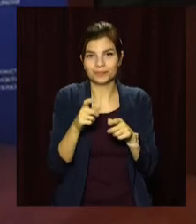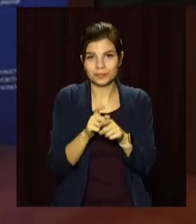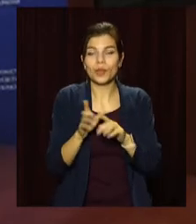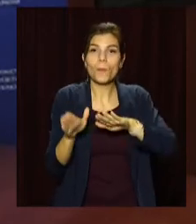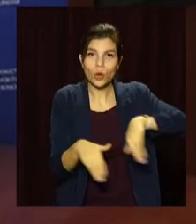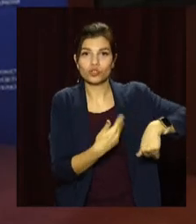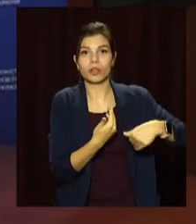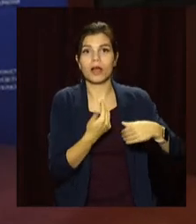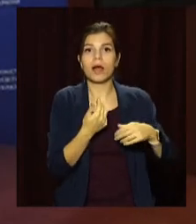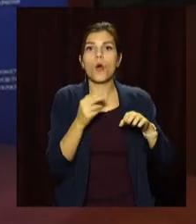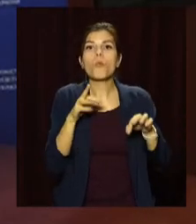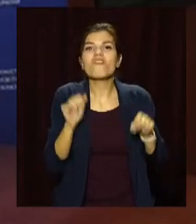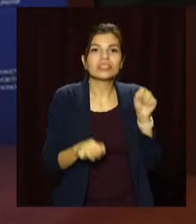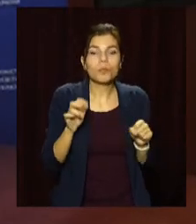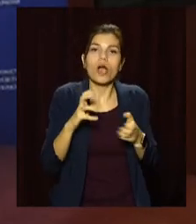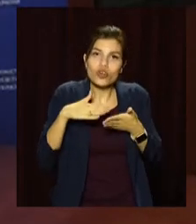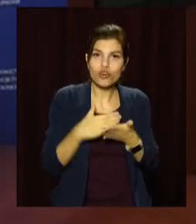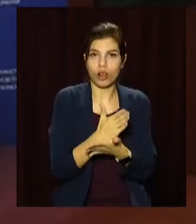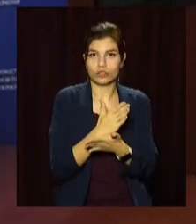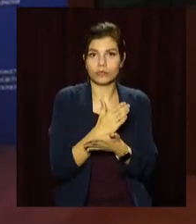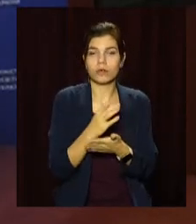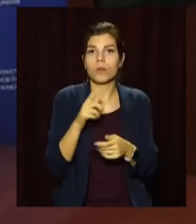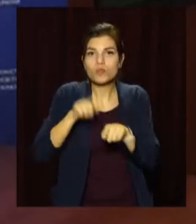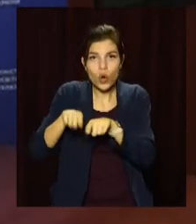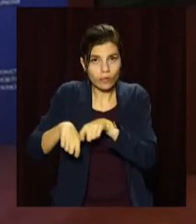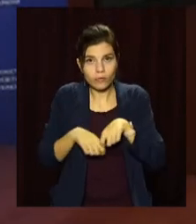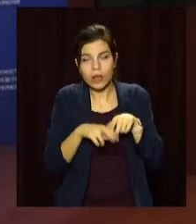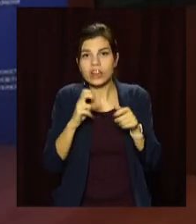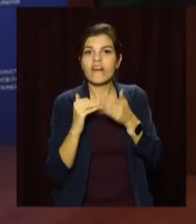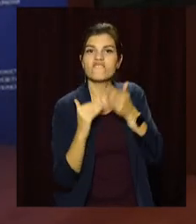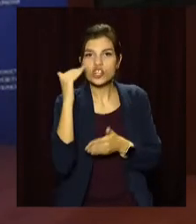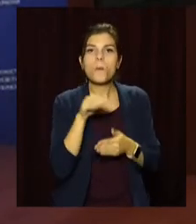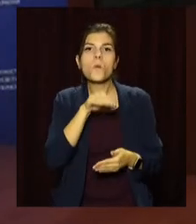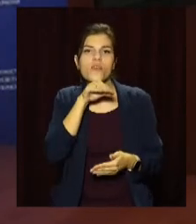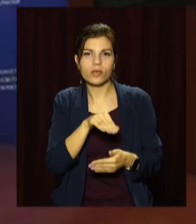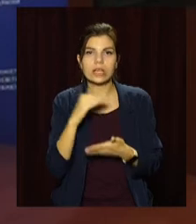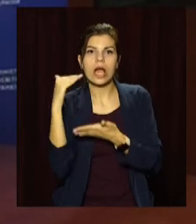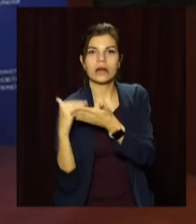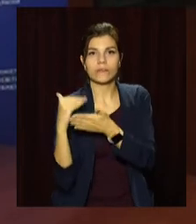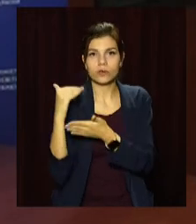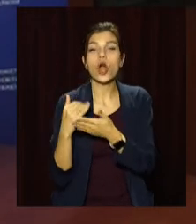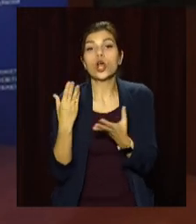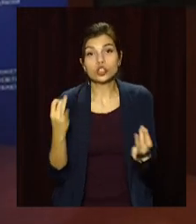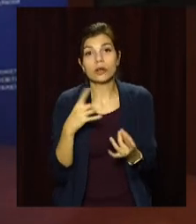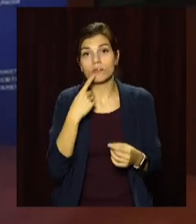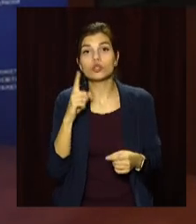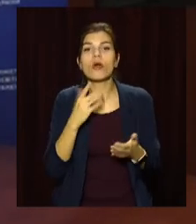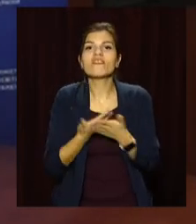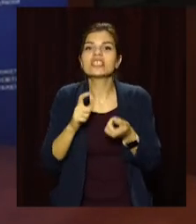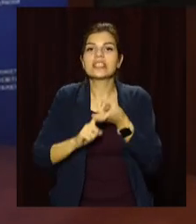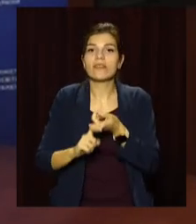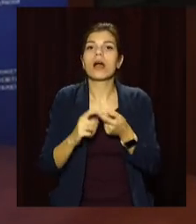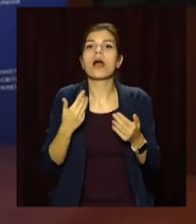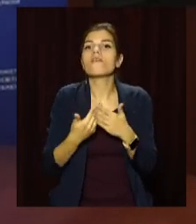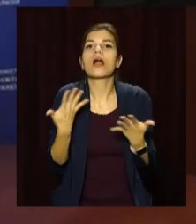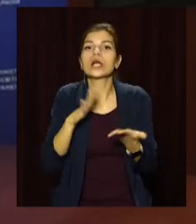пройшла максимально якісно, максимально на найвищому професійному рівні. Але ще раз кажу, в залежності від того,